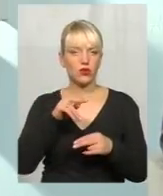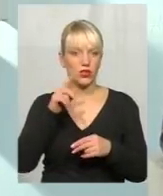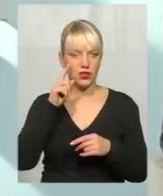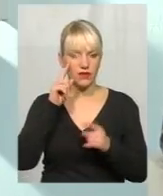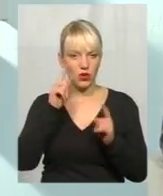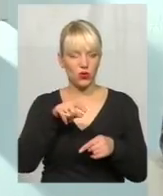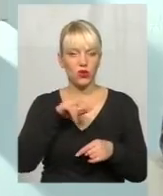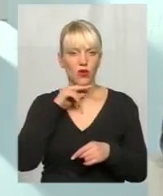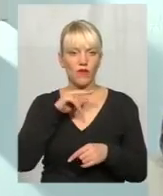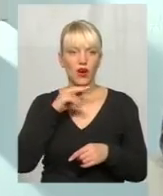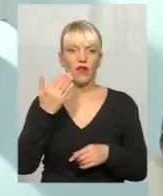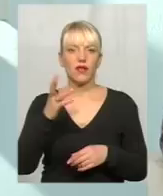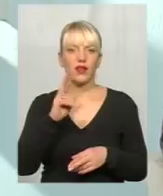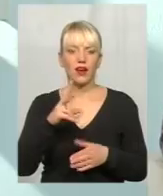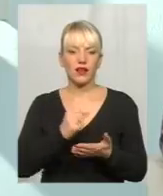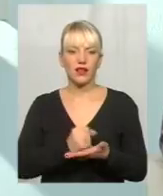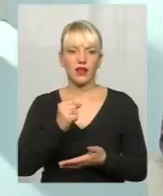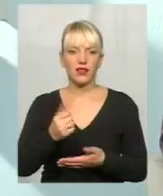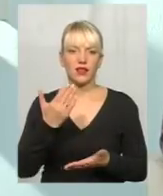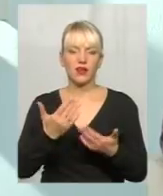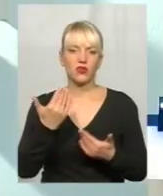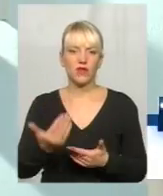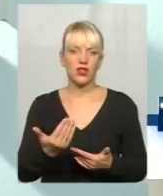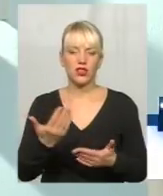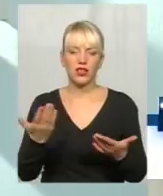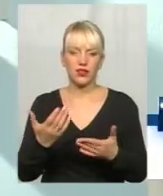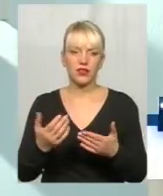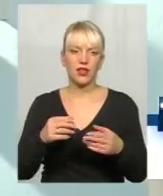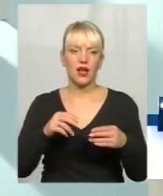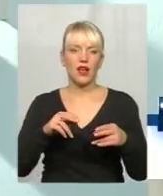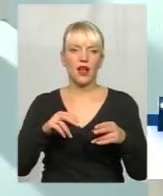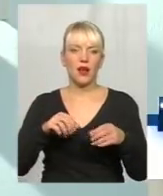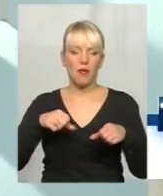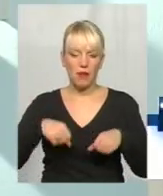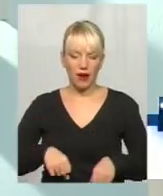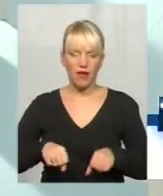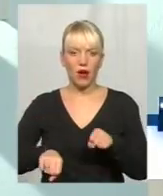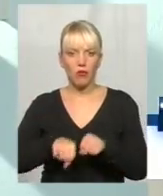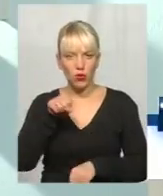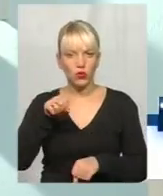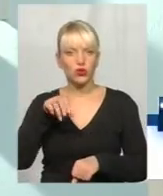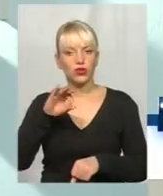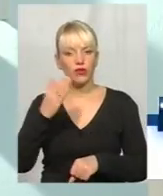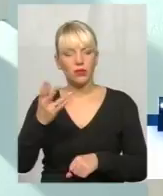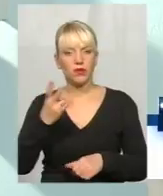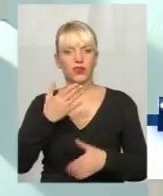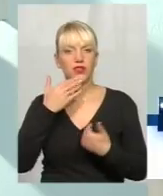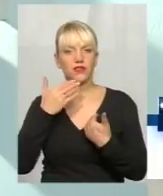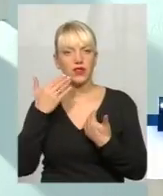ви як кандидат, якщо ваші якісь права порушені, ви повинні звертатись в відповідні органи